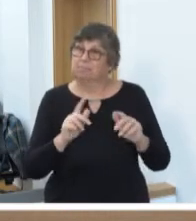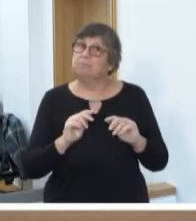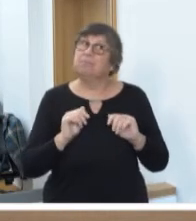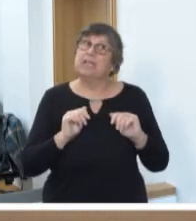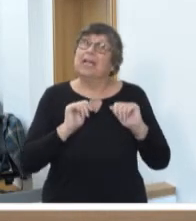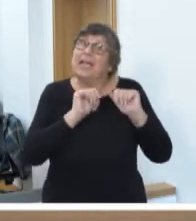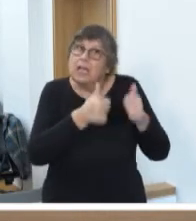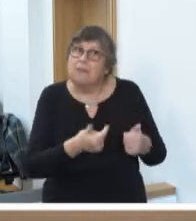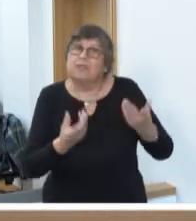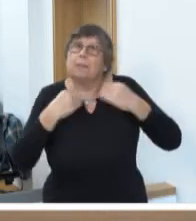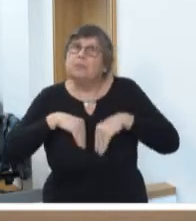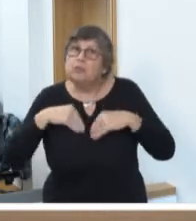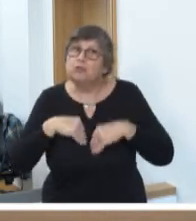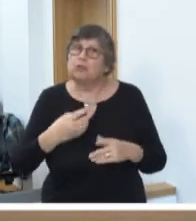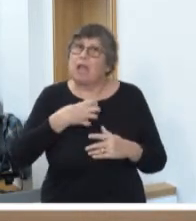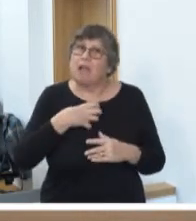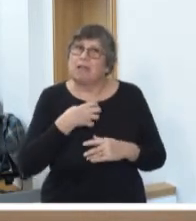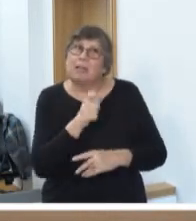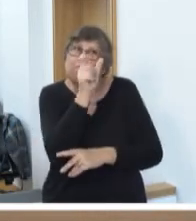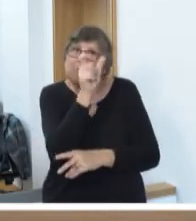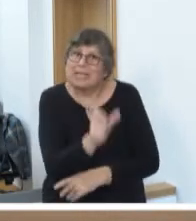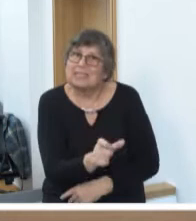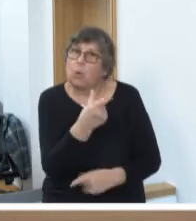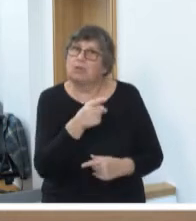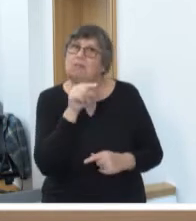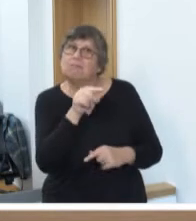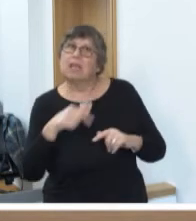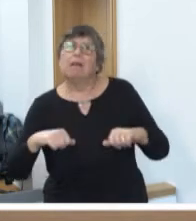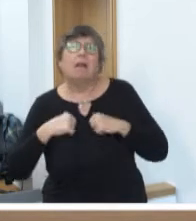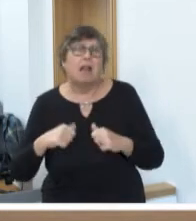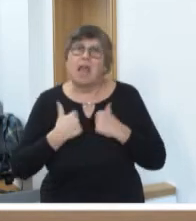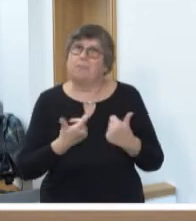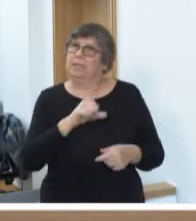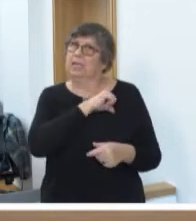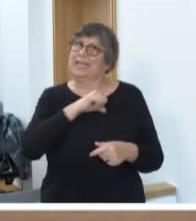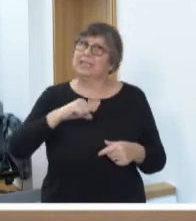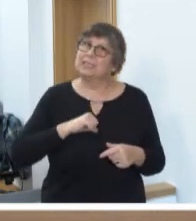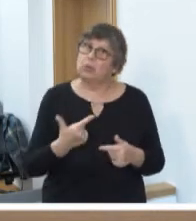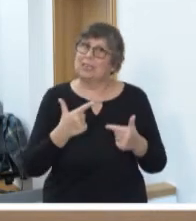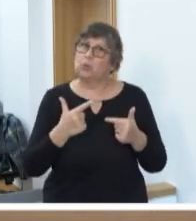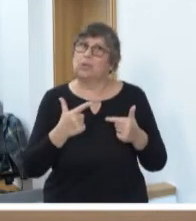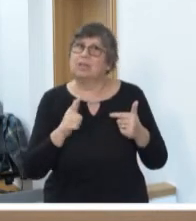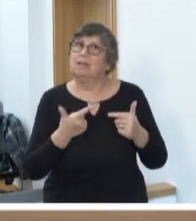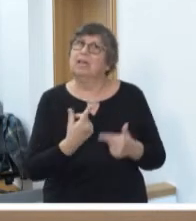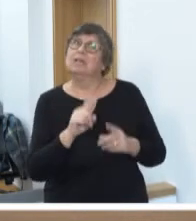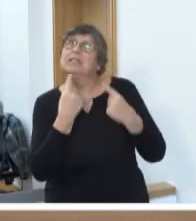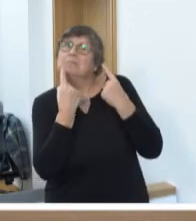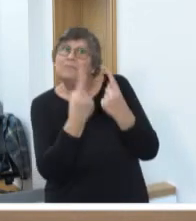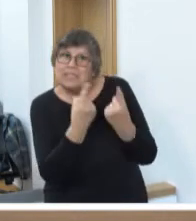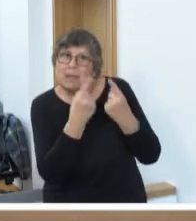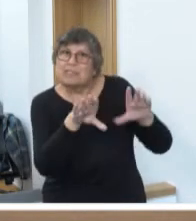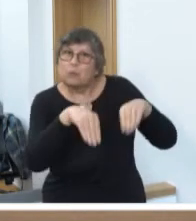eine psychisch erkrankte Person ihren Lebens und Gesundheitsweg wieder selbst in die Hand zu geben